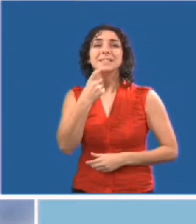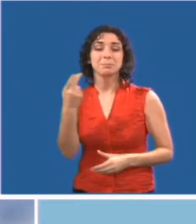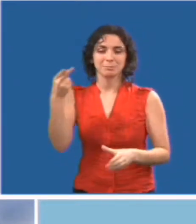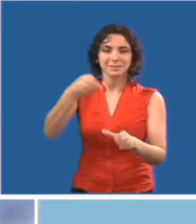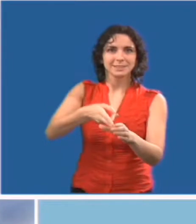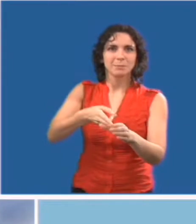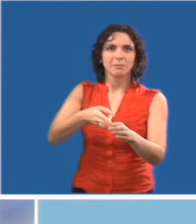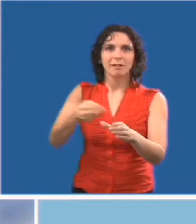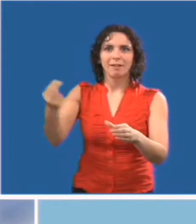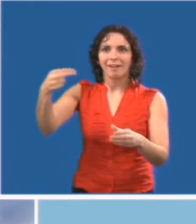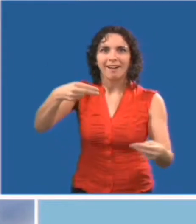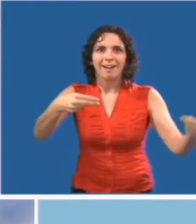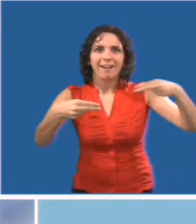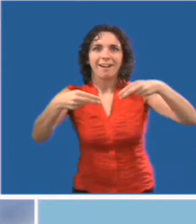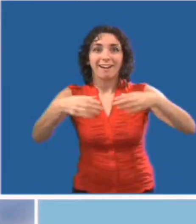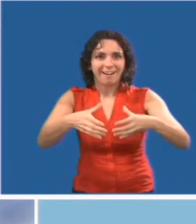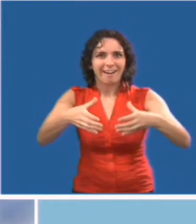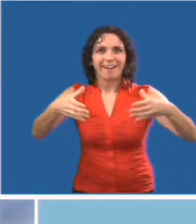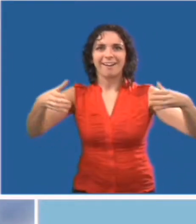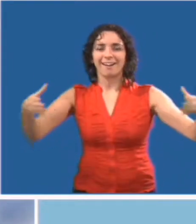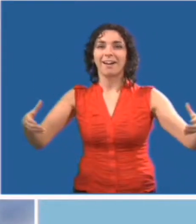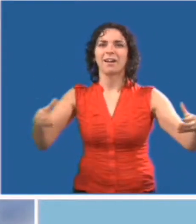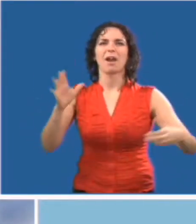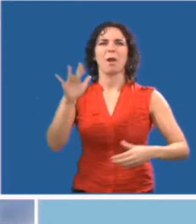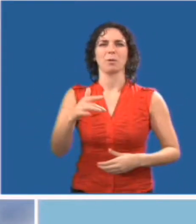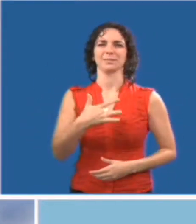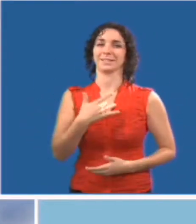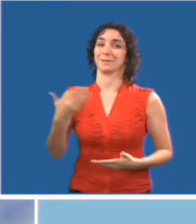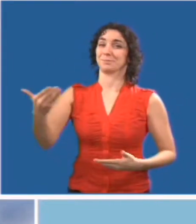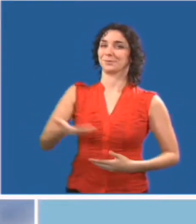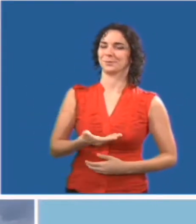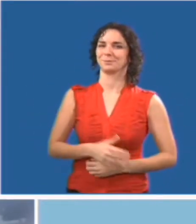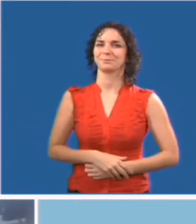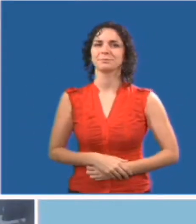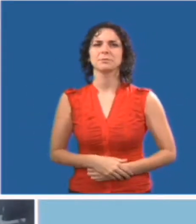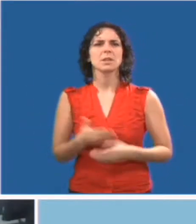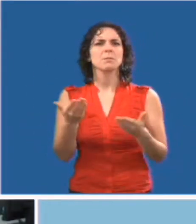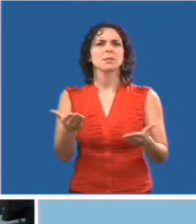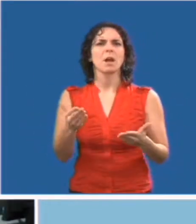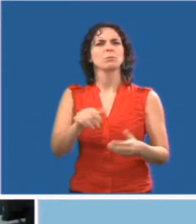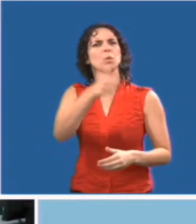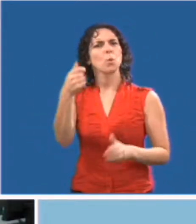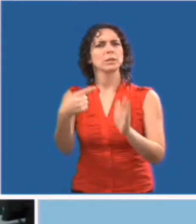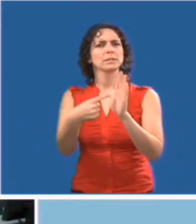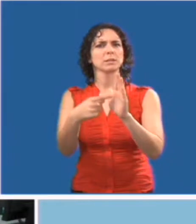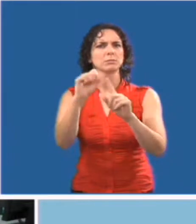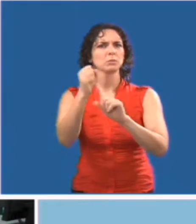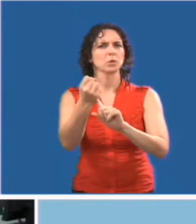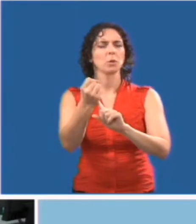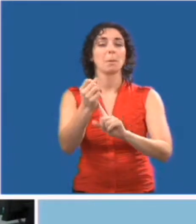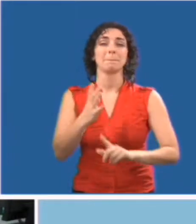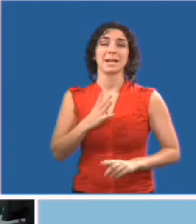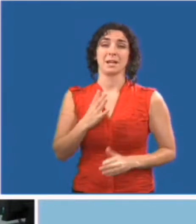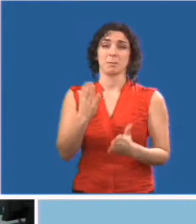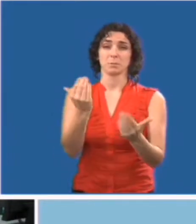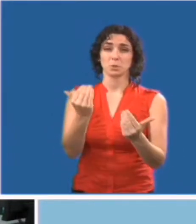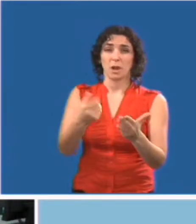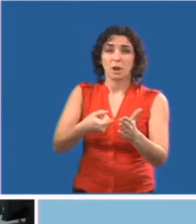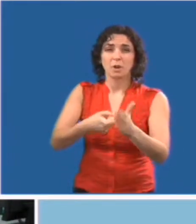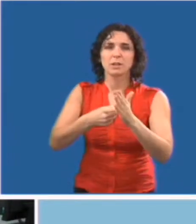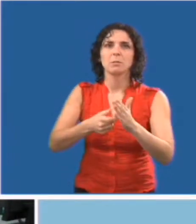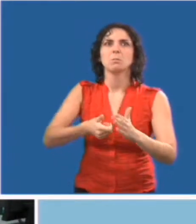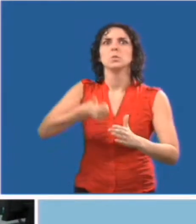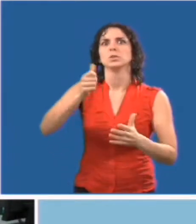grand nombre des membres de l'auditoire se sentent bien accueillis. Regardons maintenant